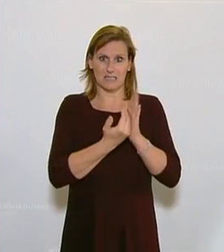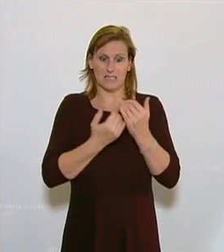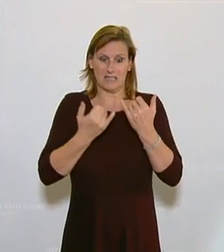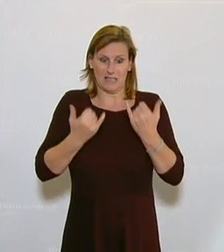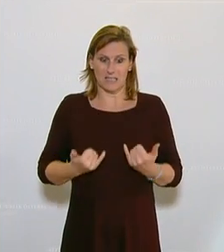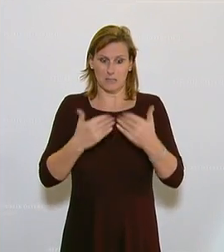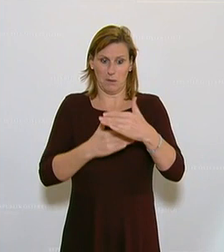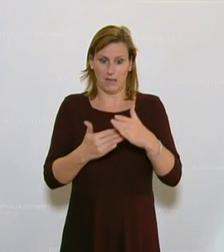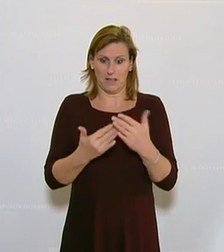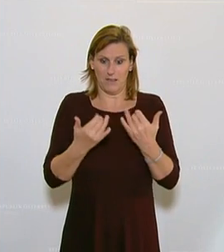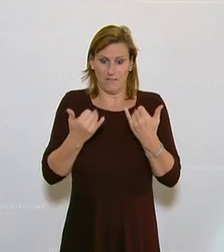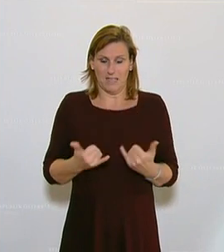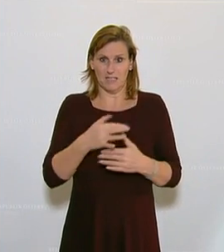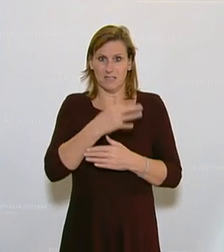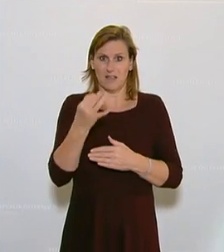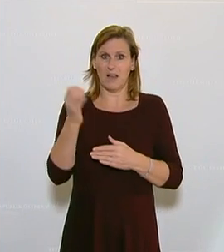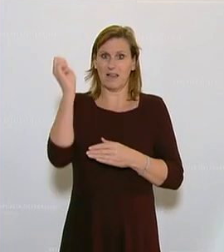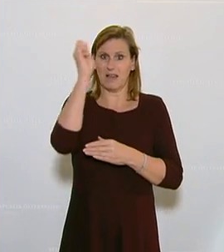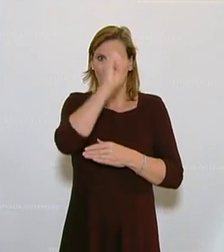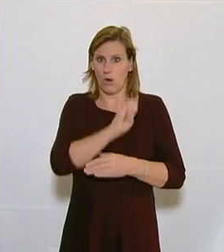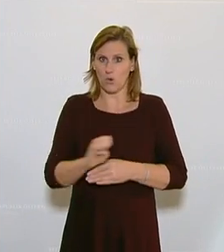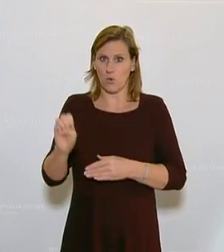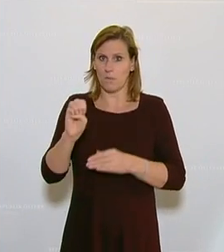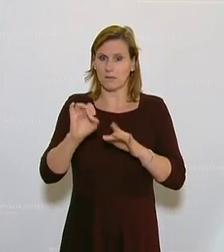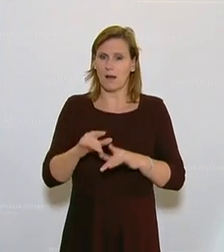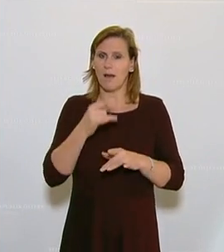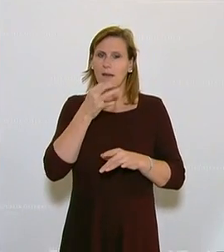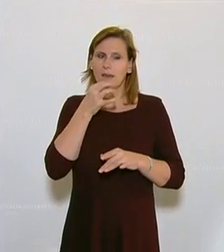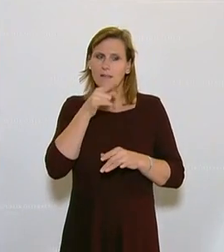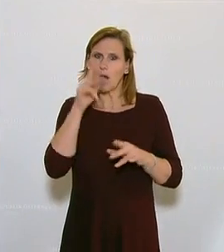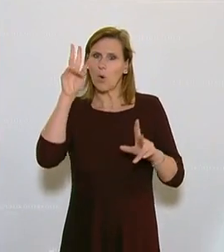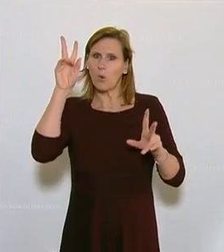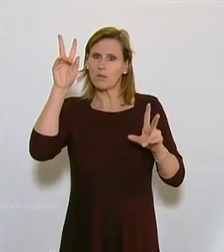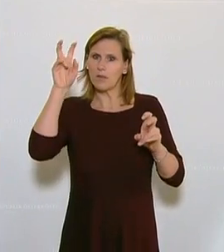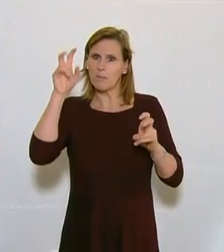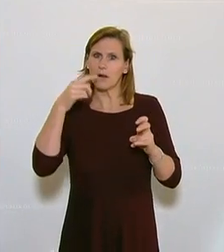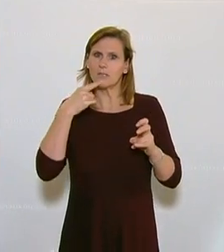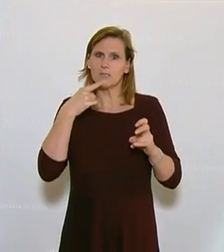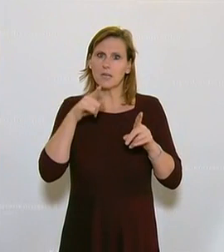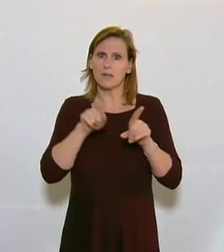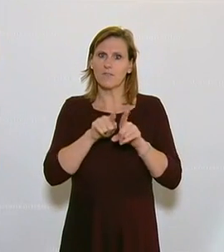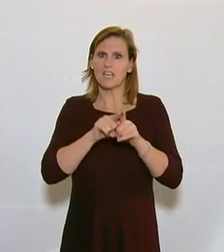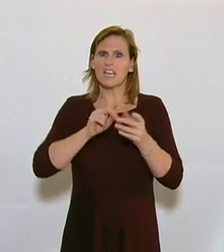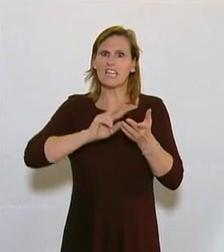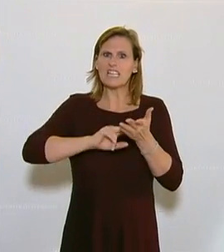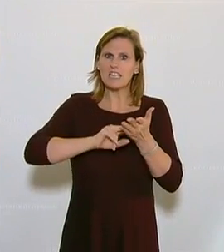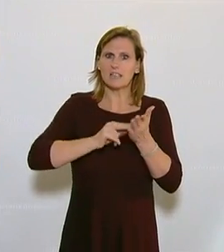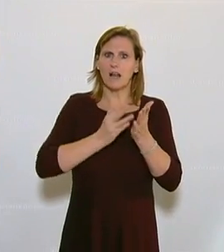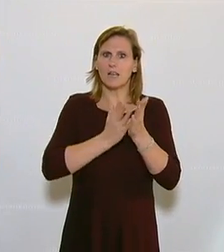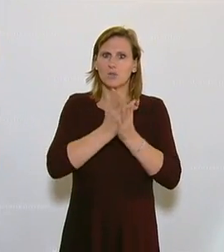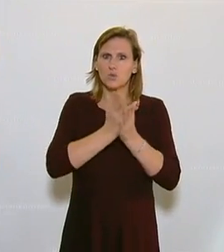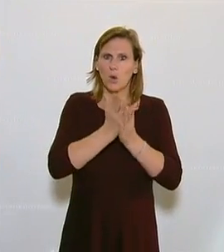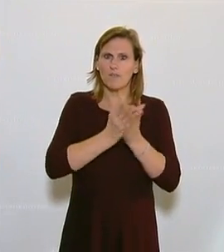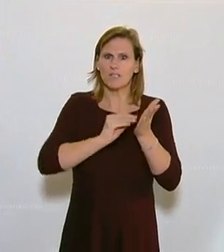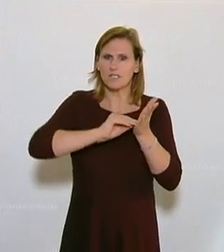genau in diesen Tagen auf europäischer Ebene genau über dieses Thema unter dem Stichwort Digital Services Act debattiert